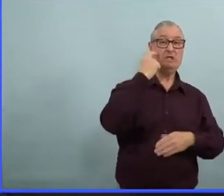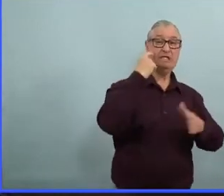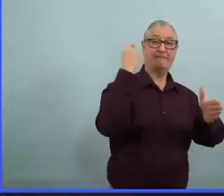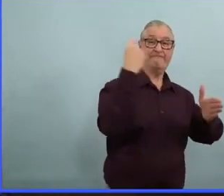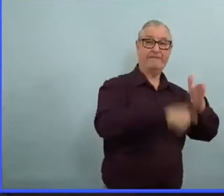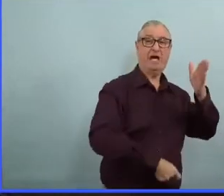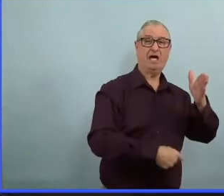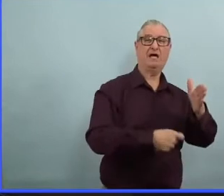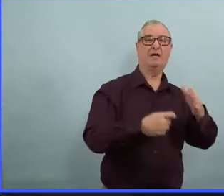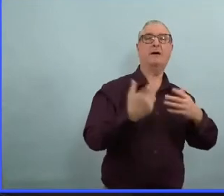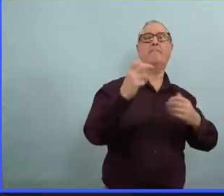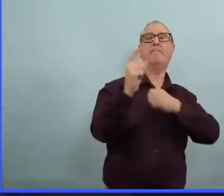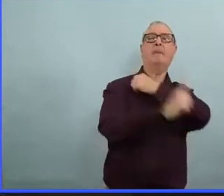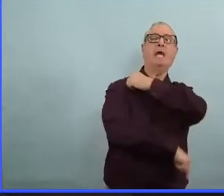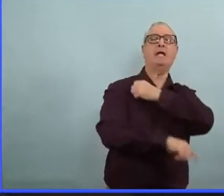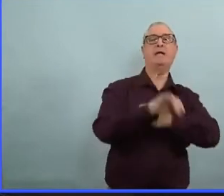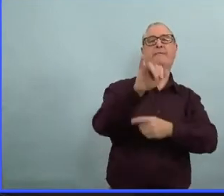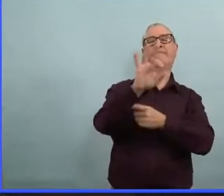entreprise